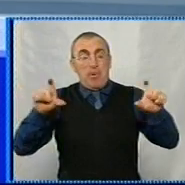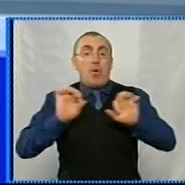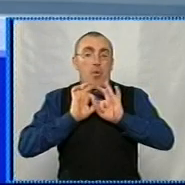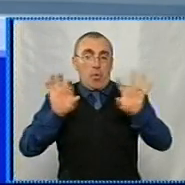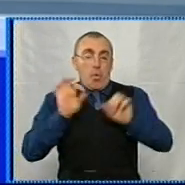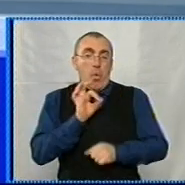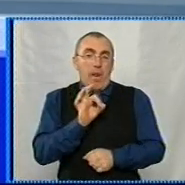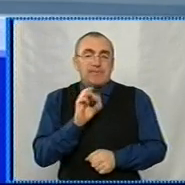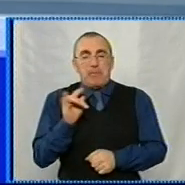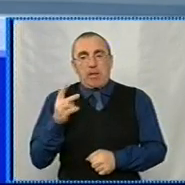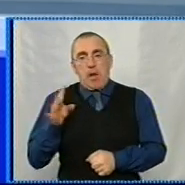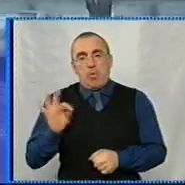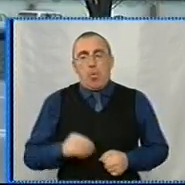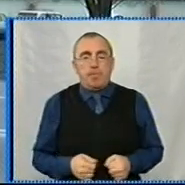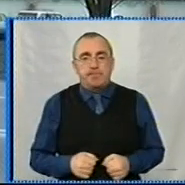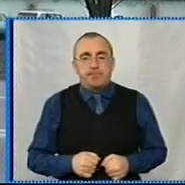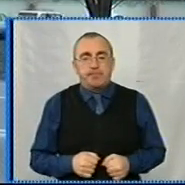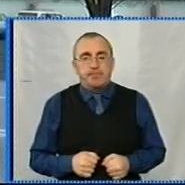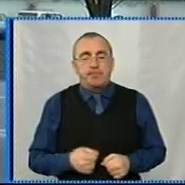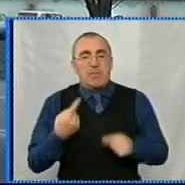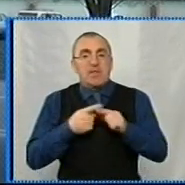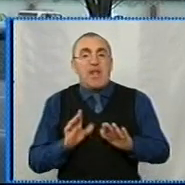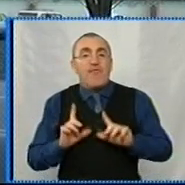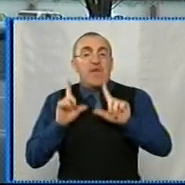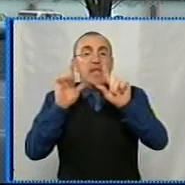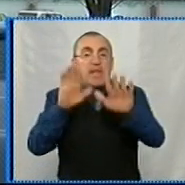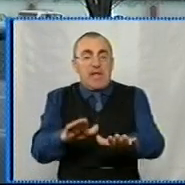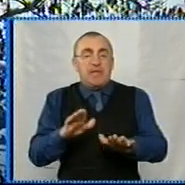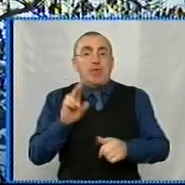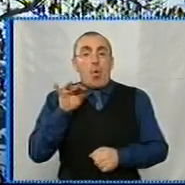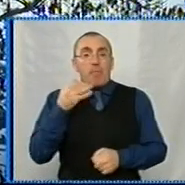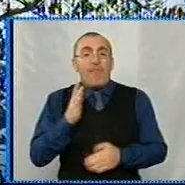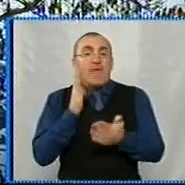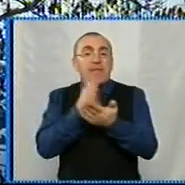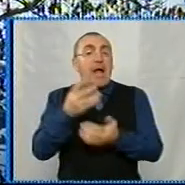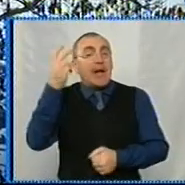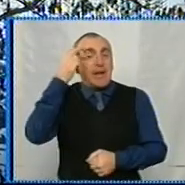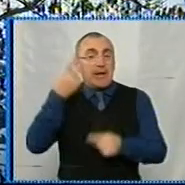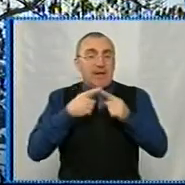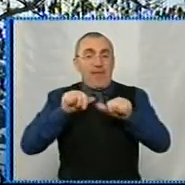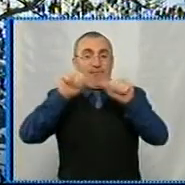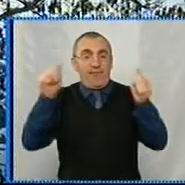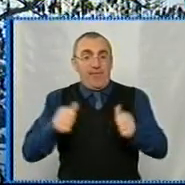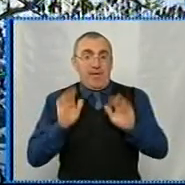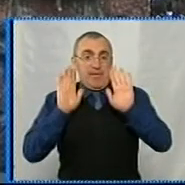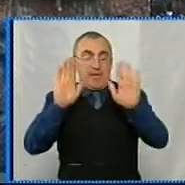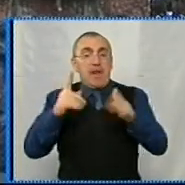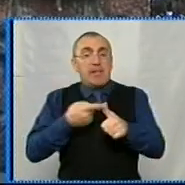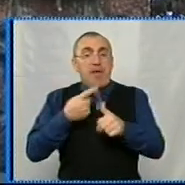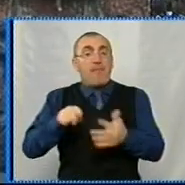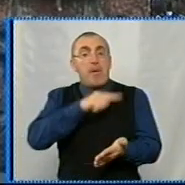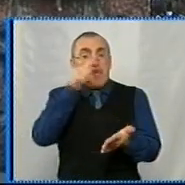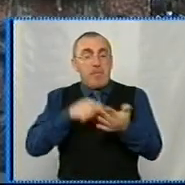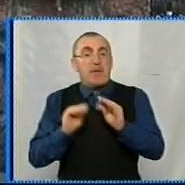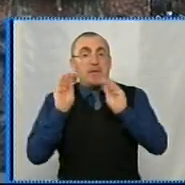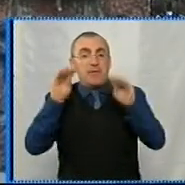Олександр Сметанко. Це в'їзд у Кропивницький у напрямку Києва. Такий вигляд має табличка з назвою міста, яку